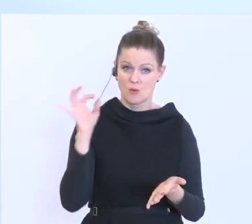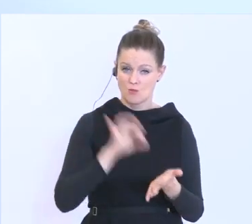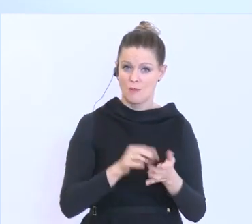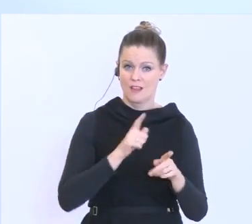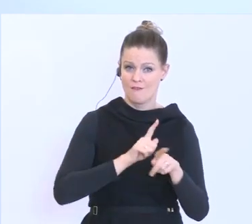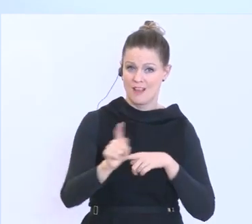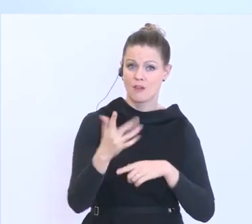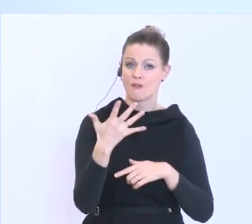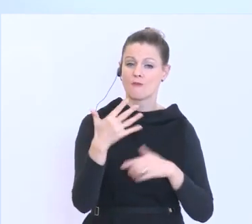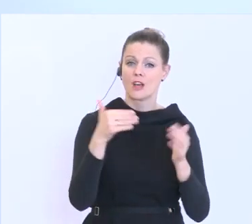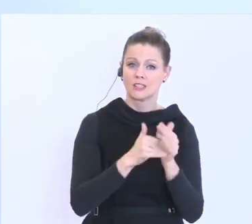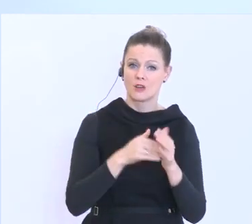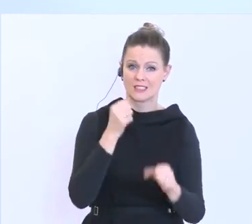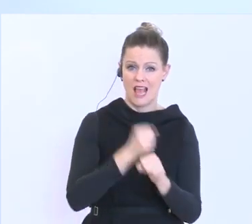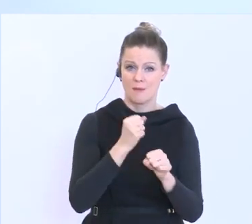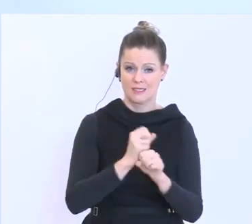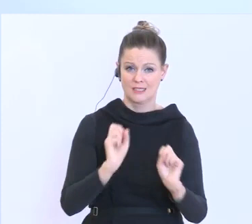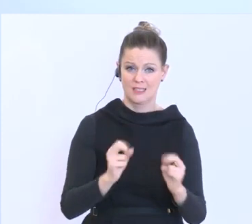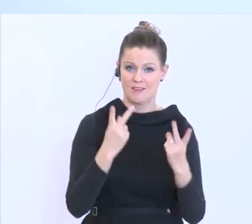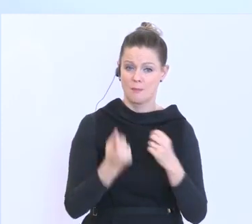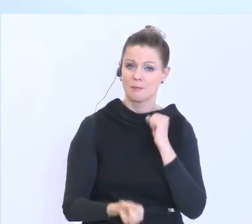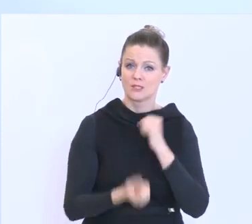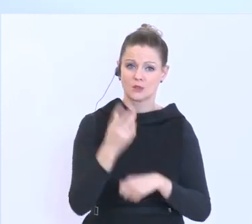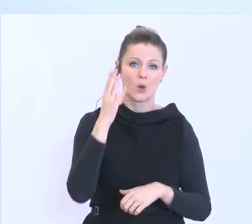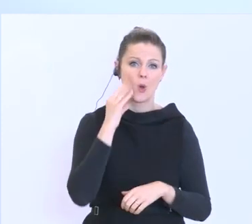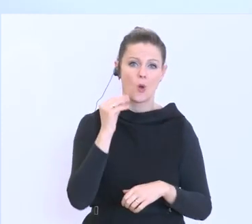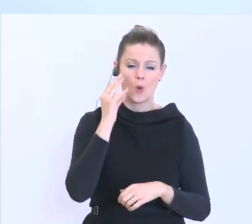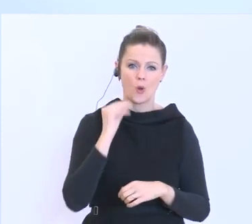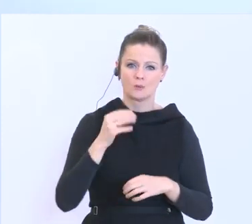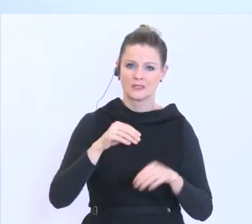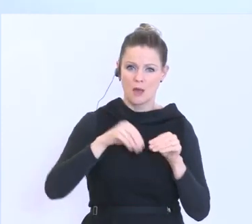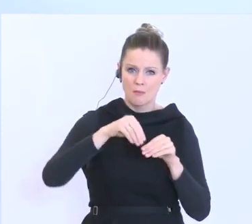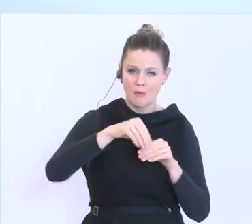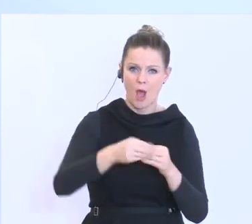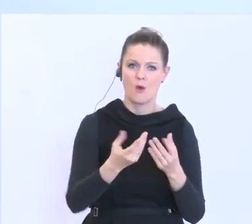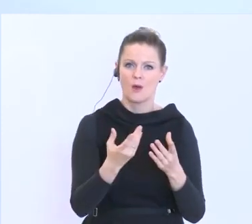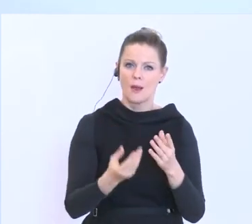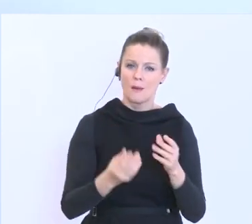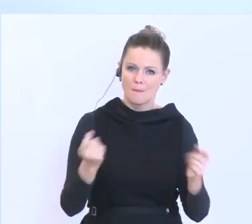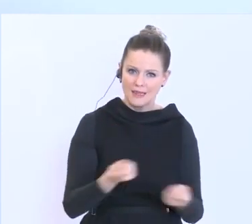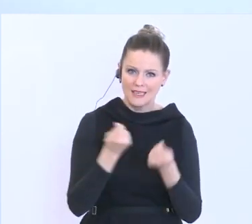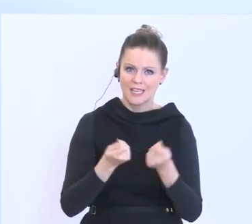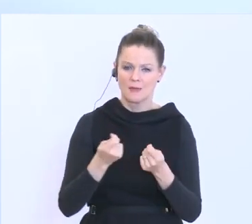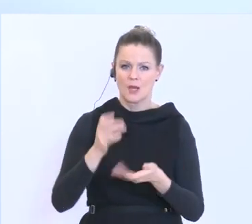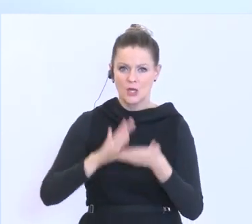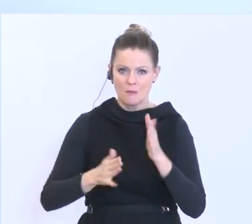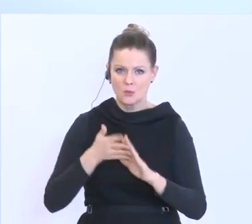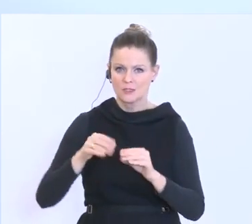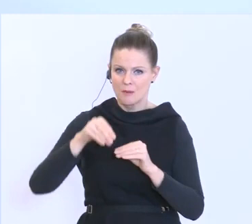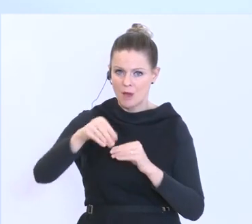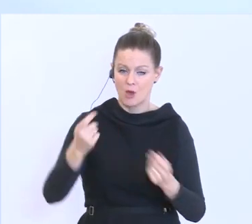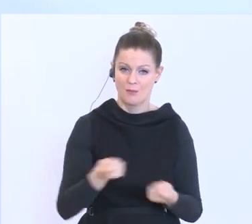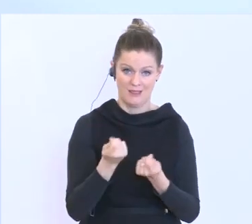Arbeitskräfte, speziell bei Obstbaubetrieben, aber auch bei Gemüsebetrieben. Eine extrem schwierige und angespannte